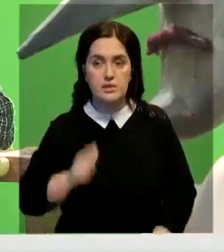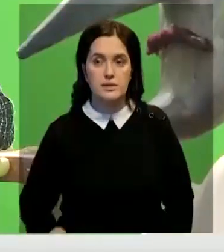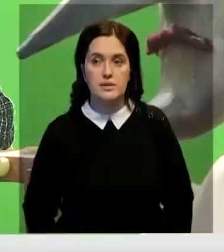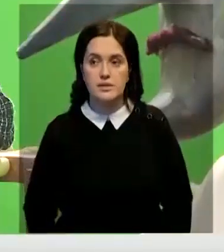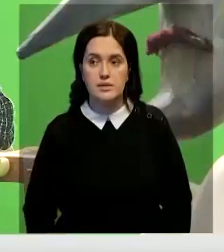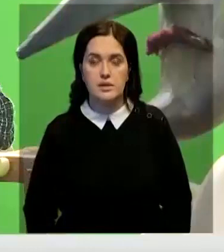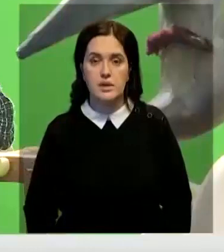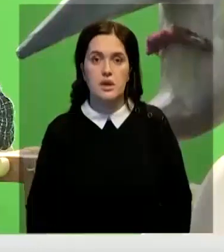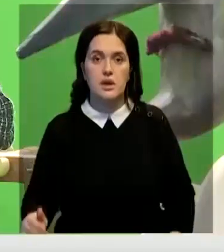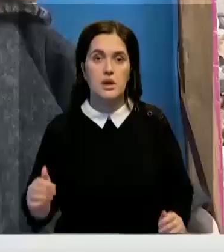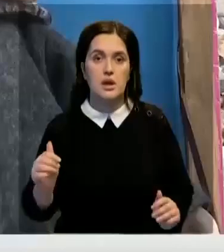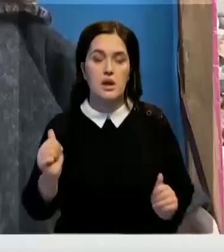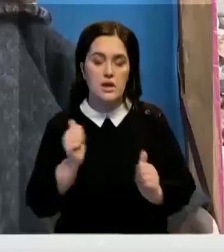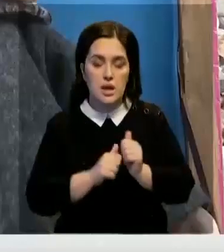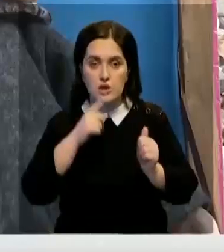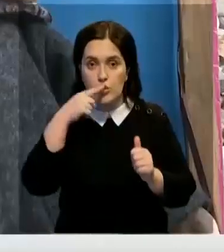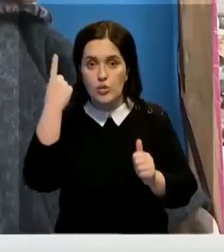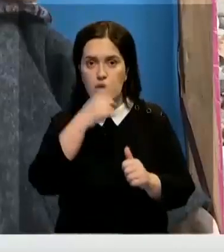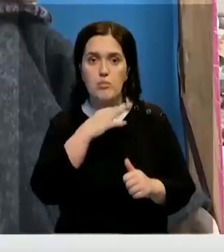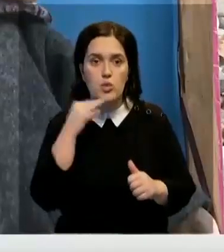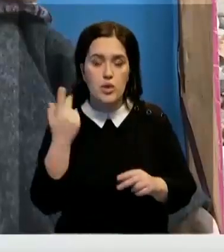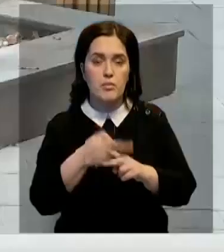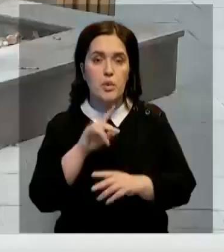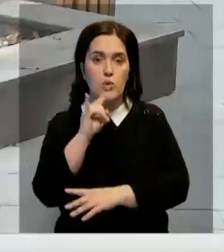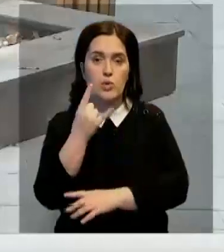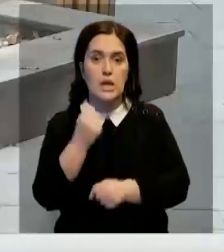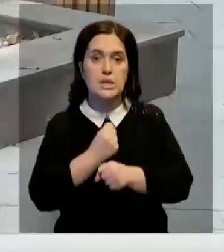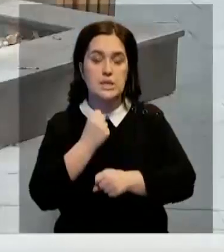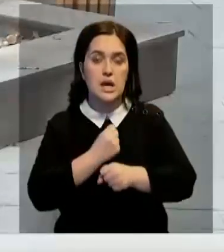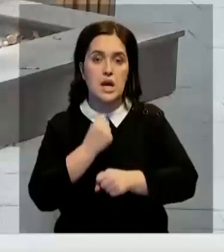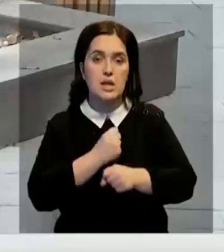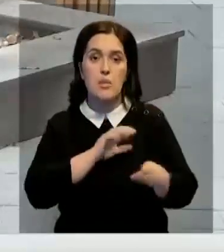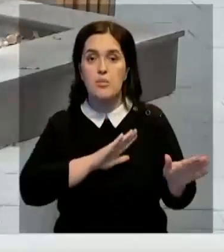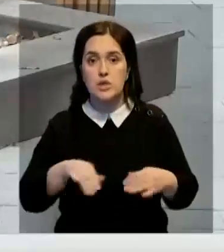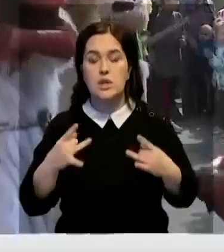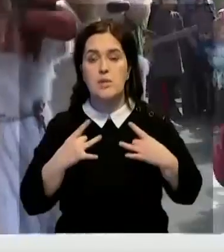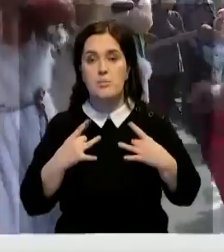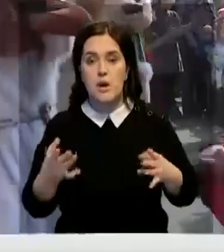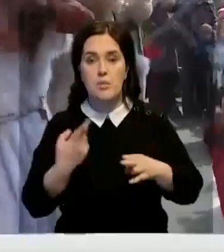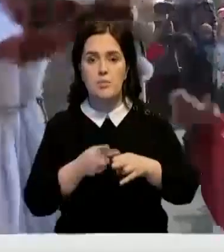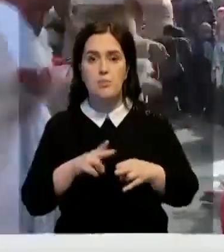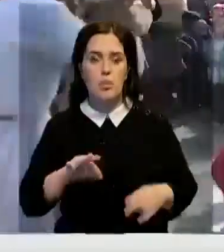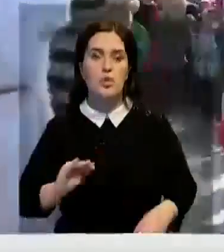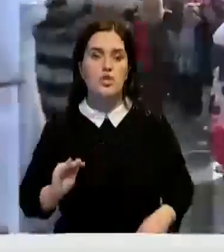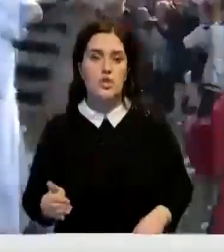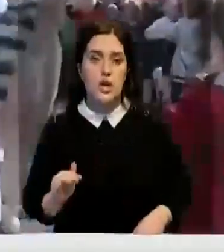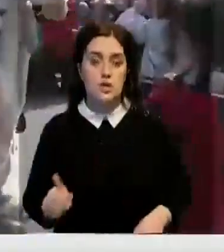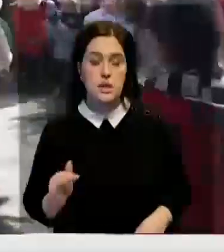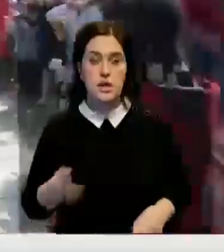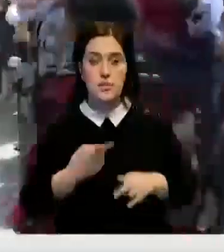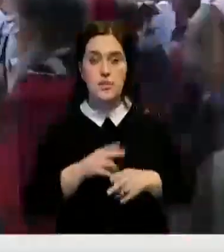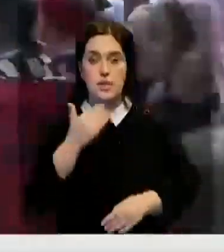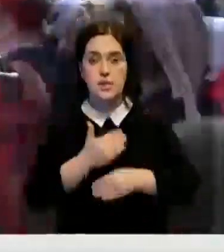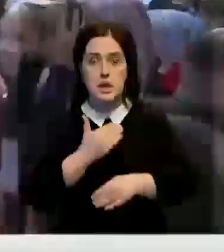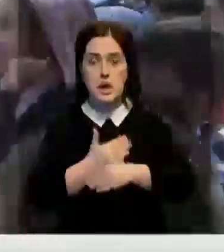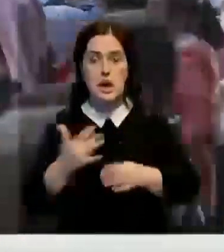За дня в год, да. Многие куклы, которые сделали мастерицы, после праздника разошлись по частным коллекциям. А театральные